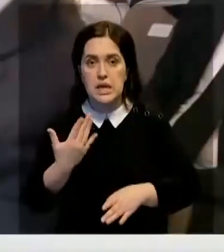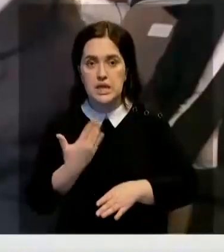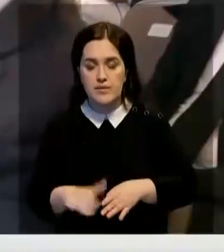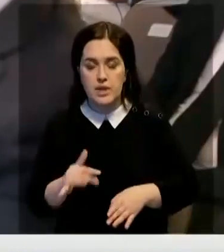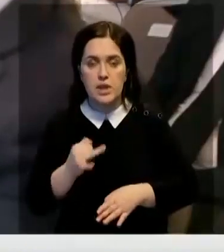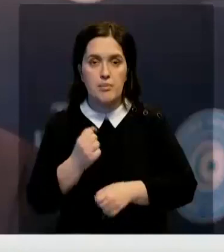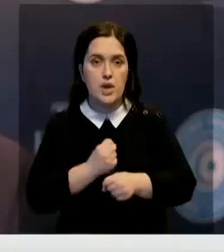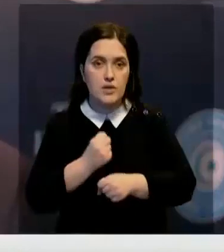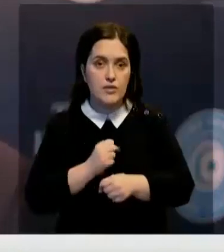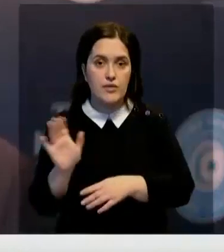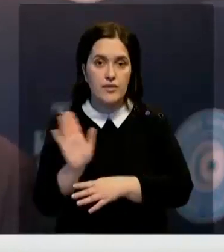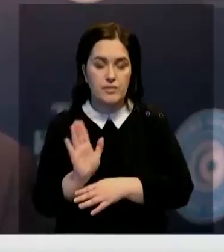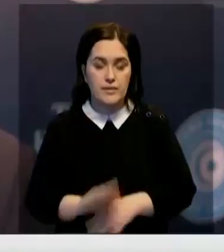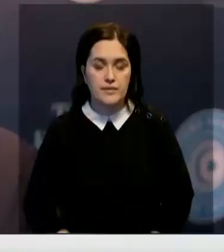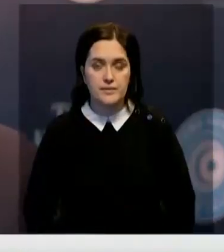производстве фильмов.